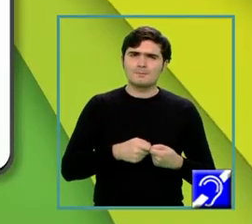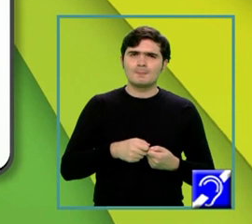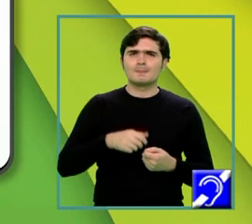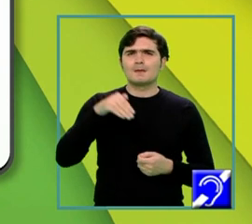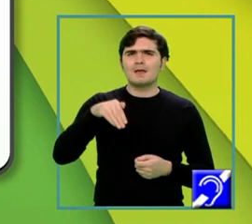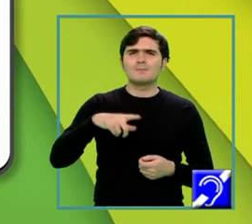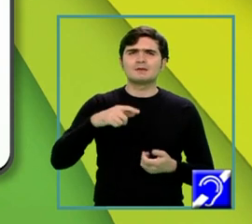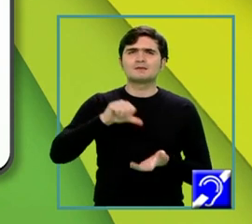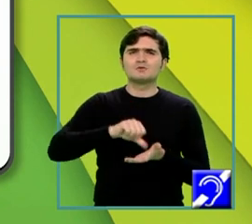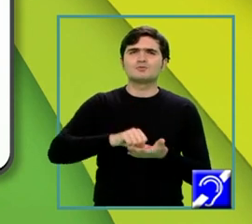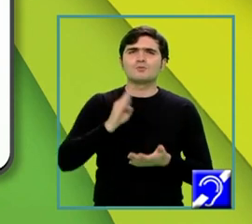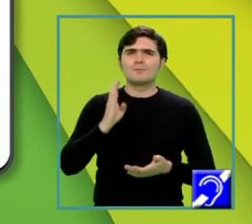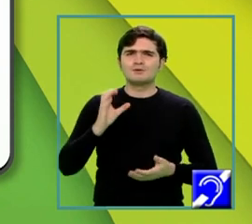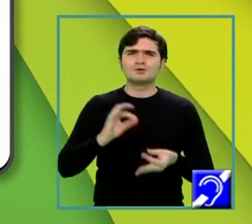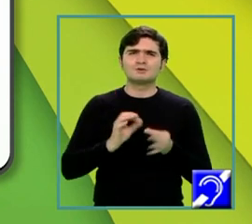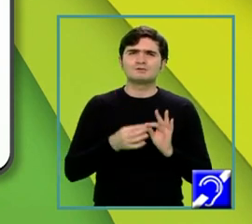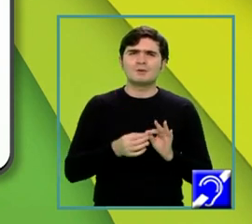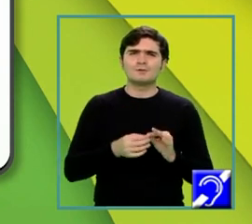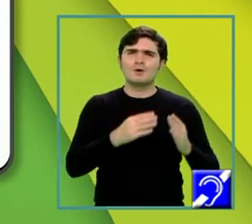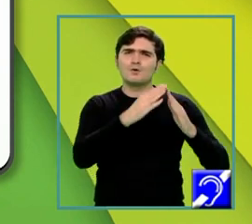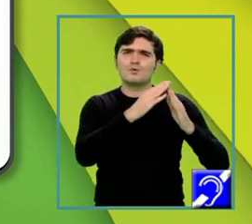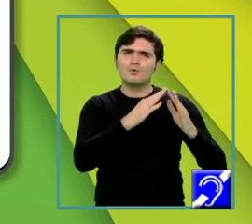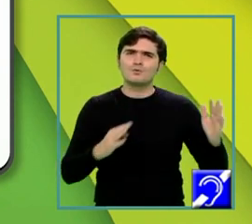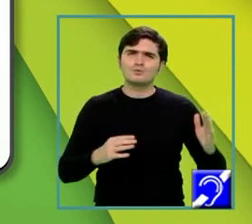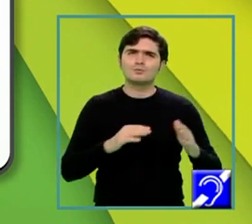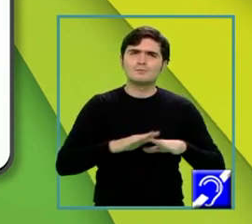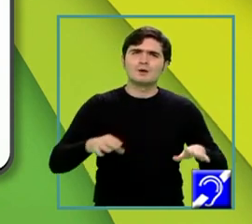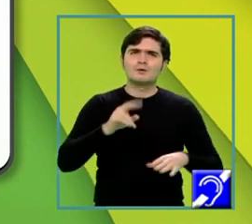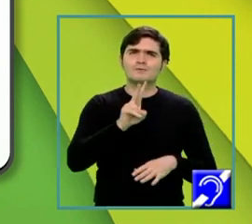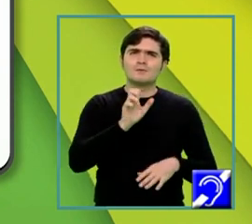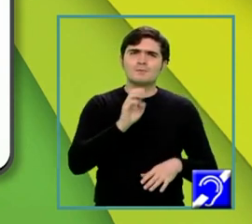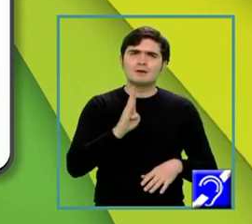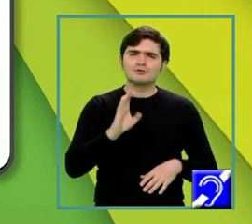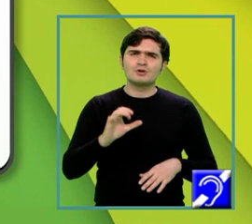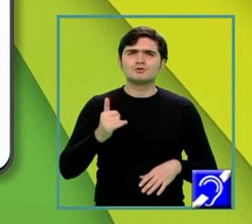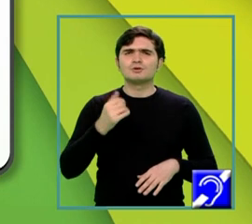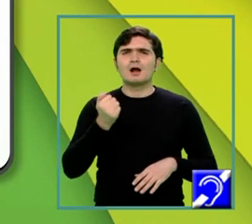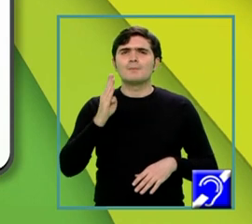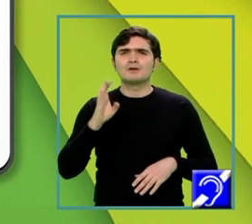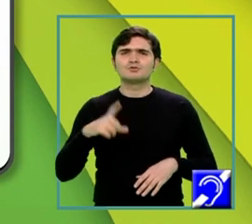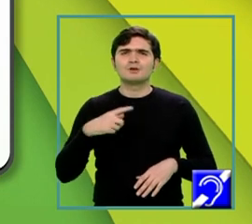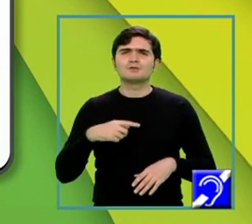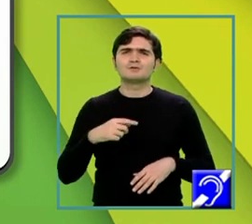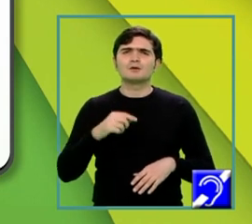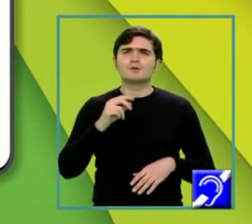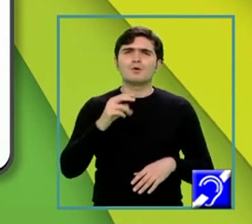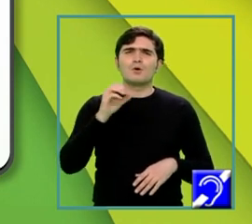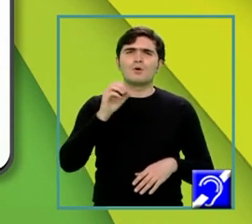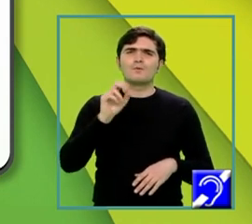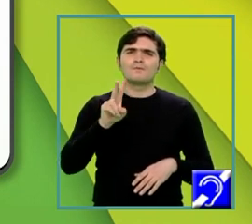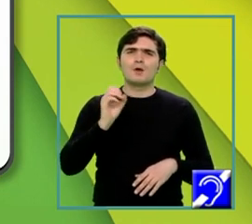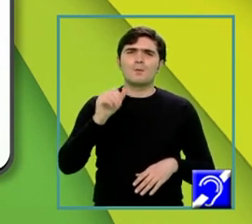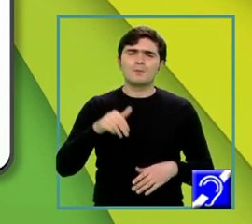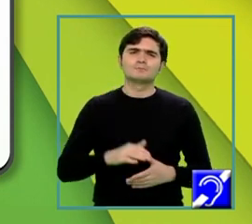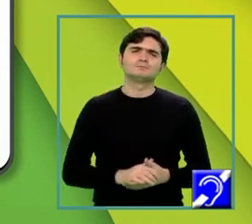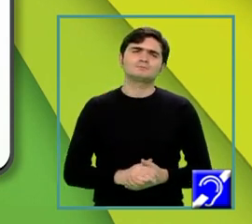și atunci obținem că unghiul dintre planul VBC și ABC este unghiul OMV. Și de aici, în triunghiul meu, am aplicat